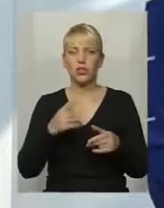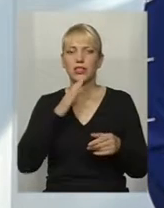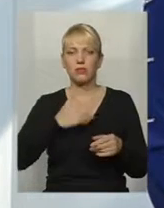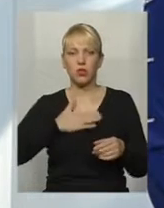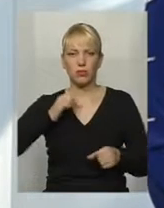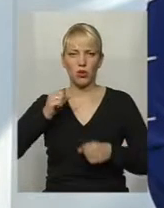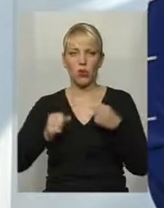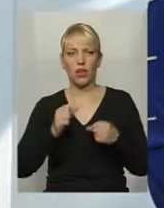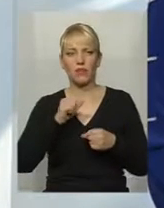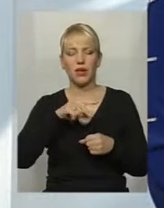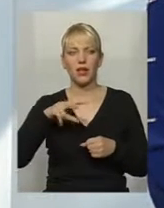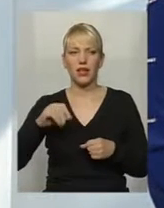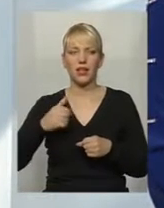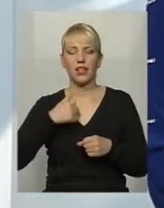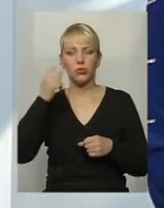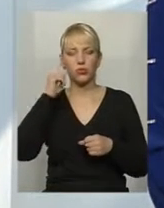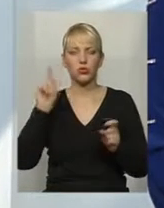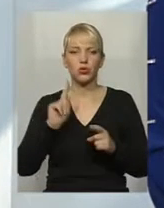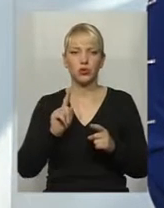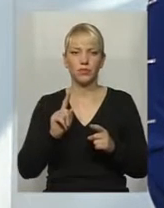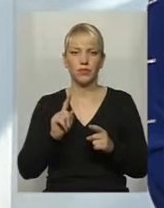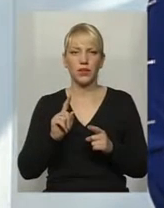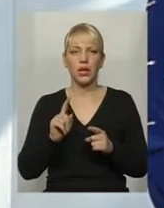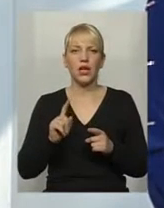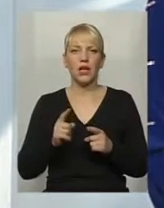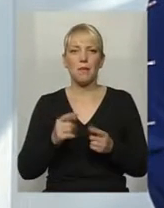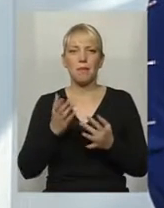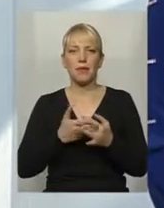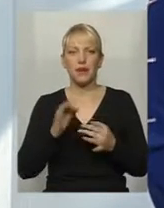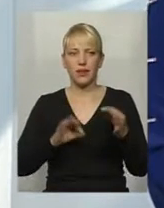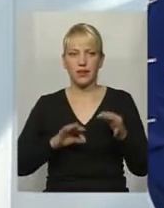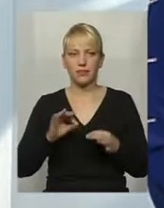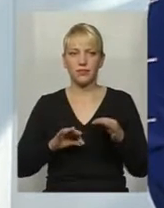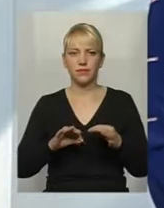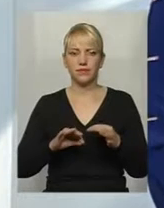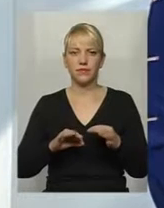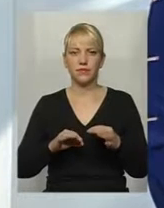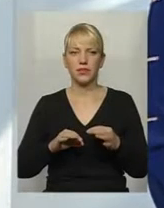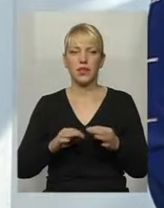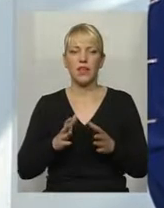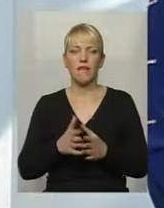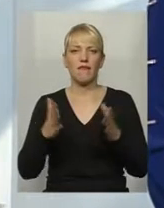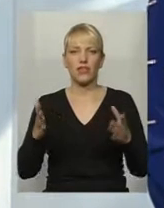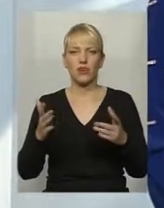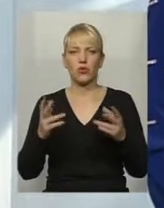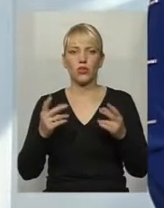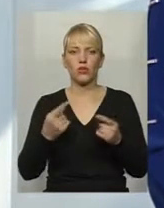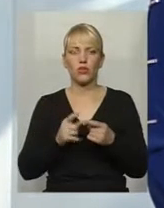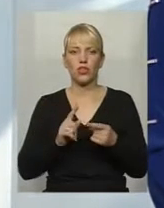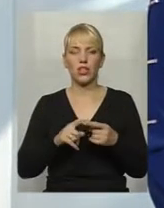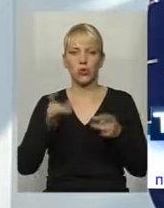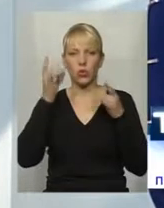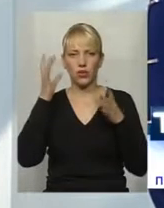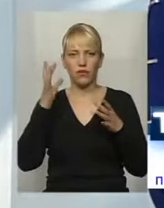колегами, але я думаю, наступне, що пільги великою мірою культивують